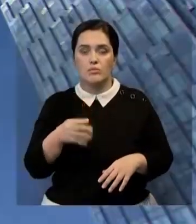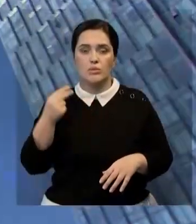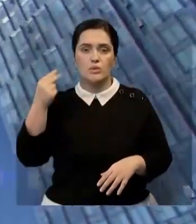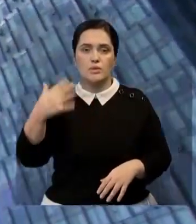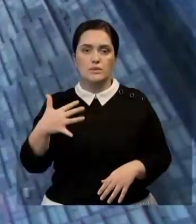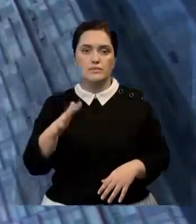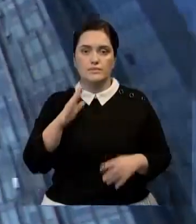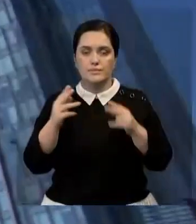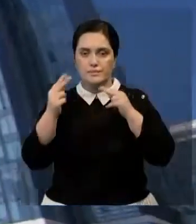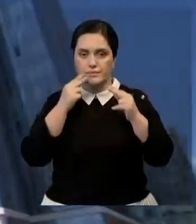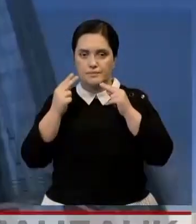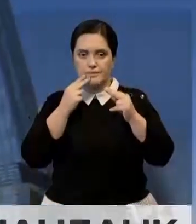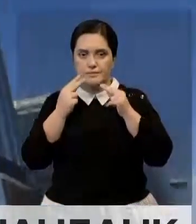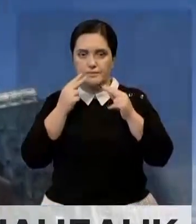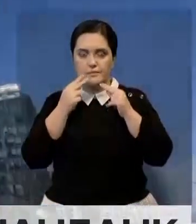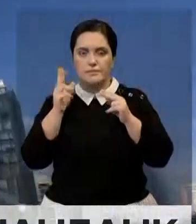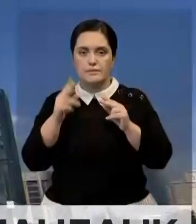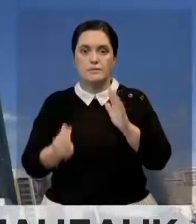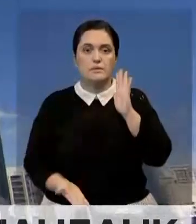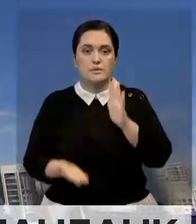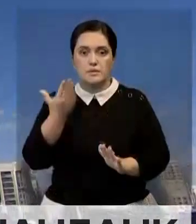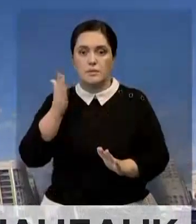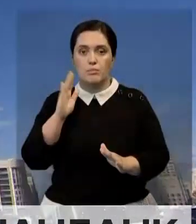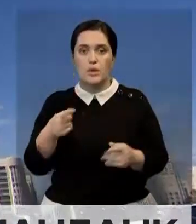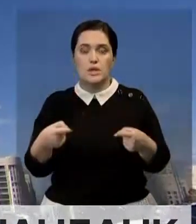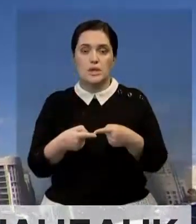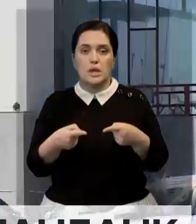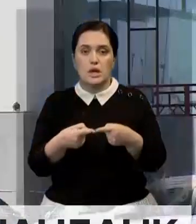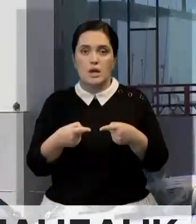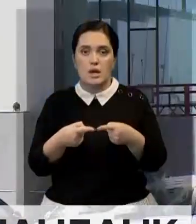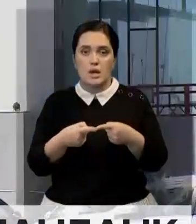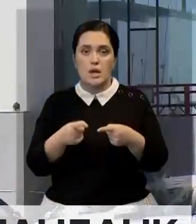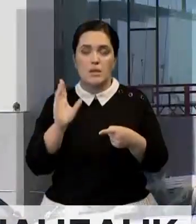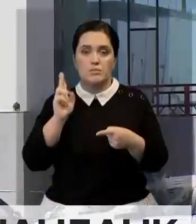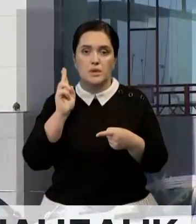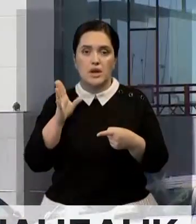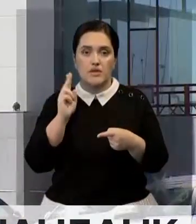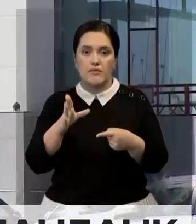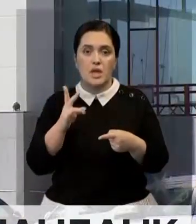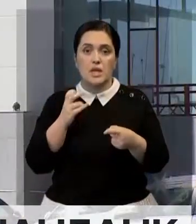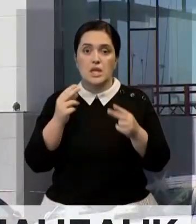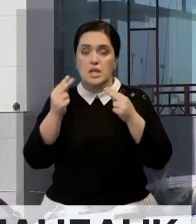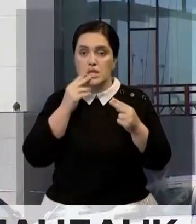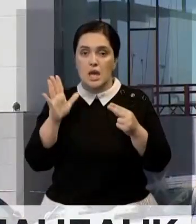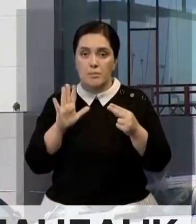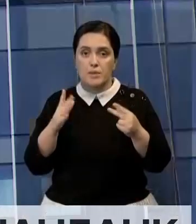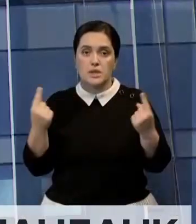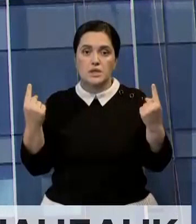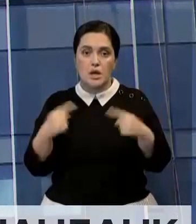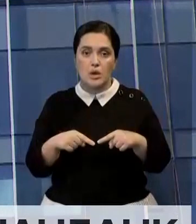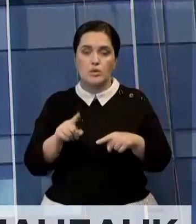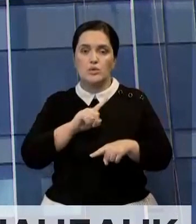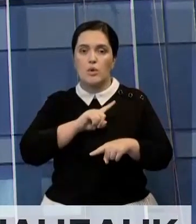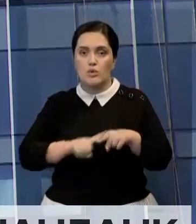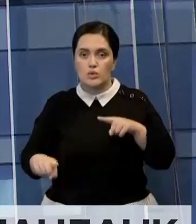Перматова, сильнее всего дорожают продукты питания. Скачок цен зафиксирован и на аренду жилья. Он подчеркнул, что